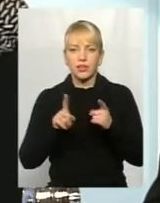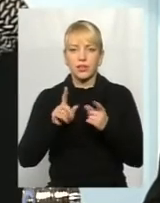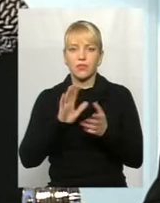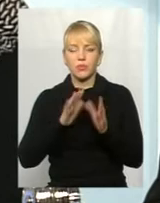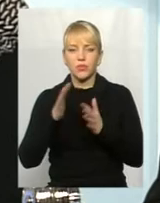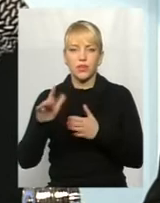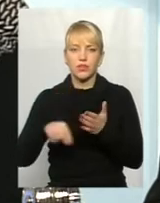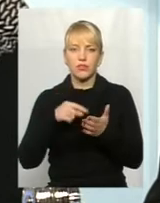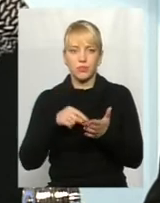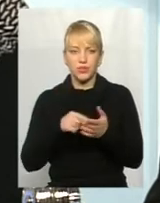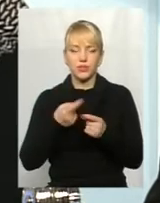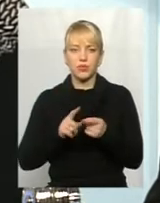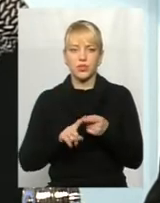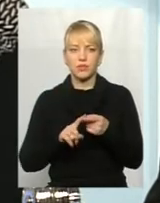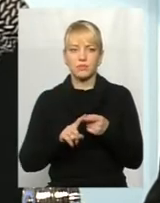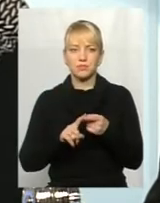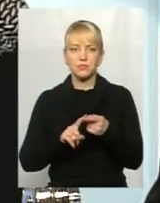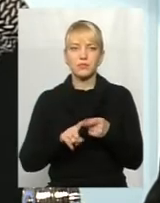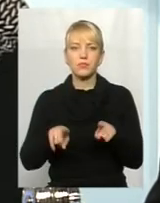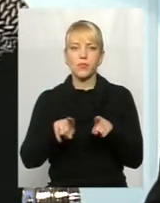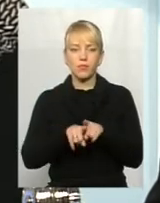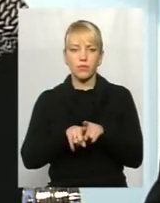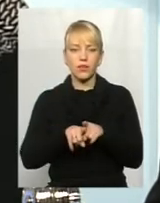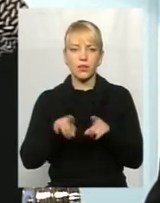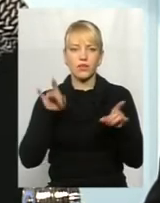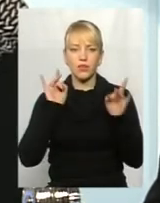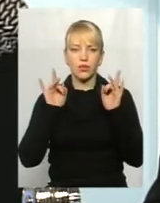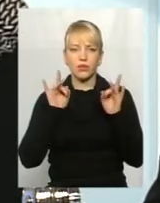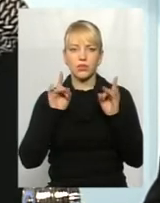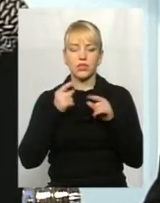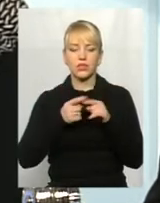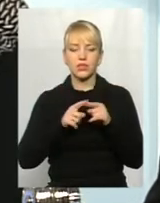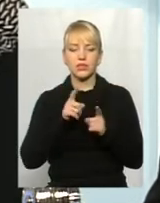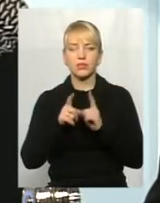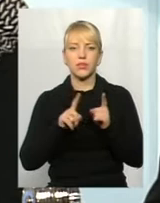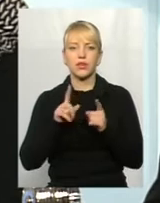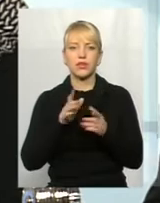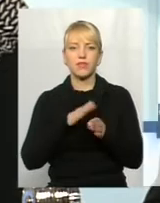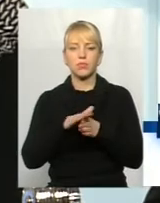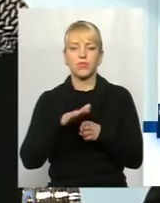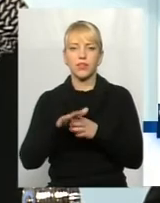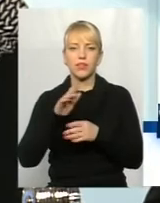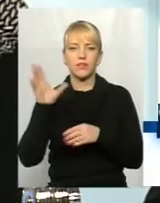вони йдуть таким відголосом тих змін, які відбуваються в усій країні. І те, що говорив директор